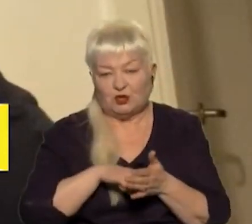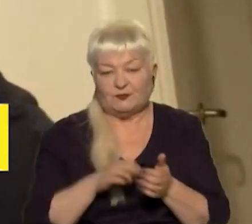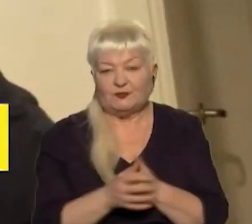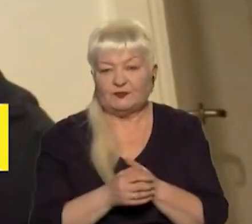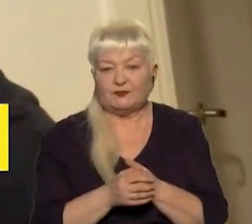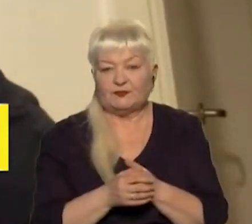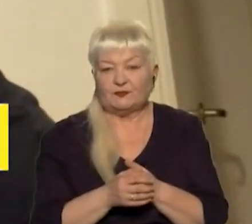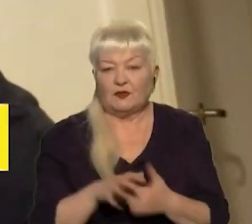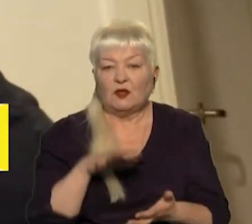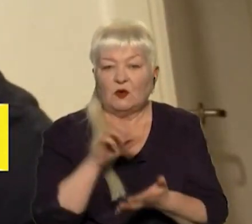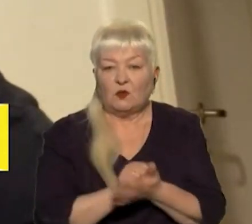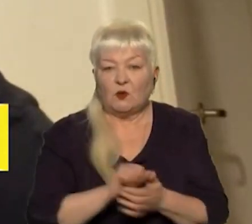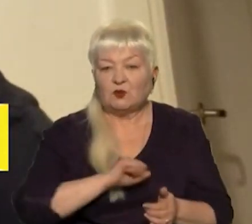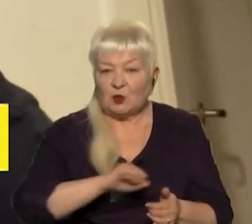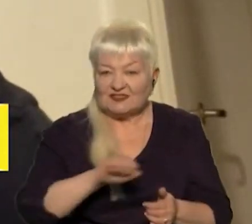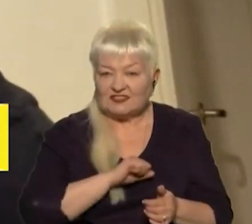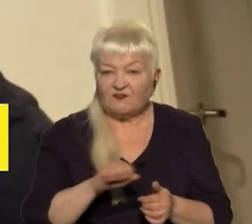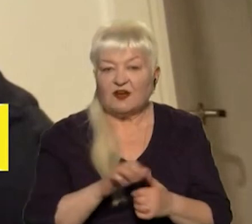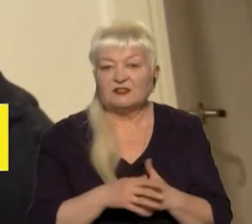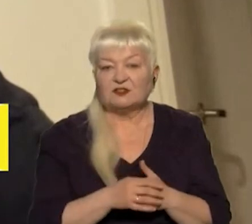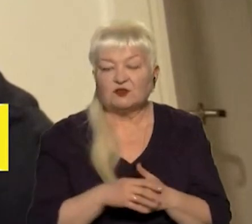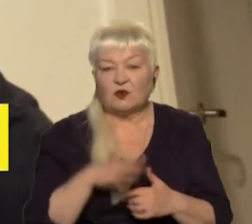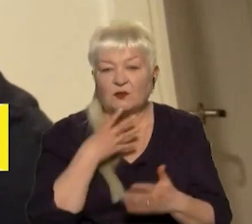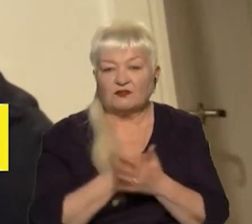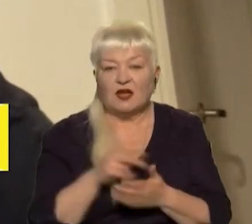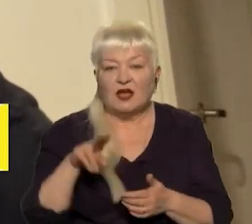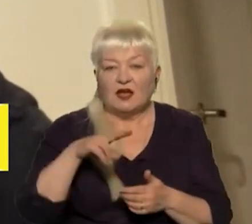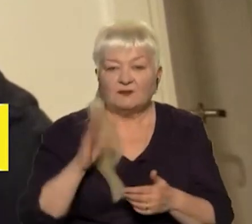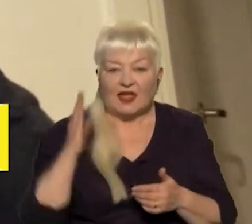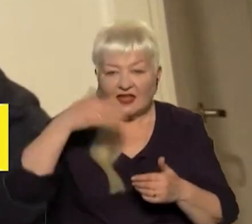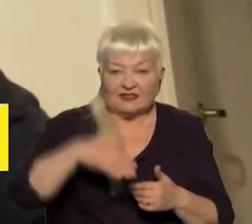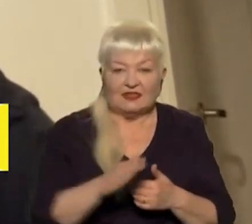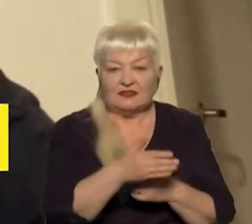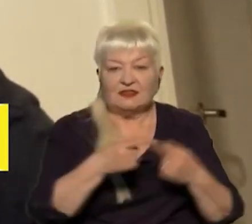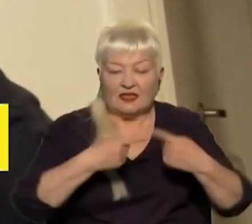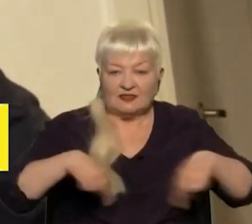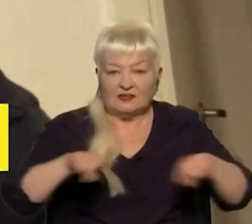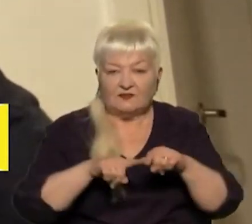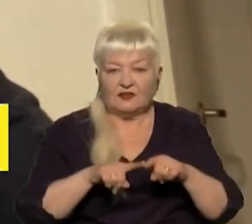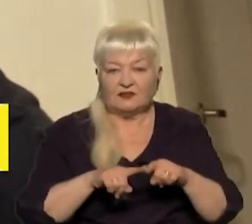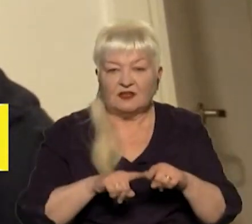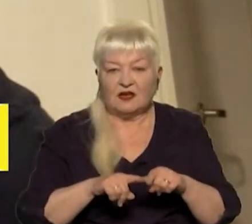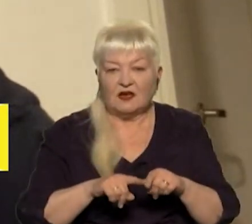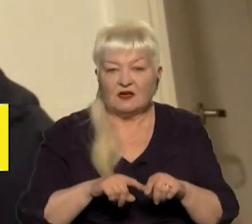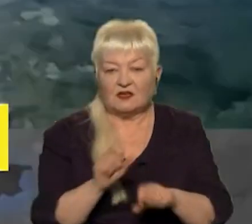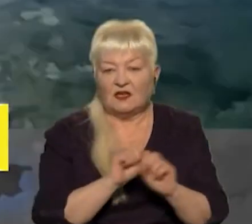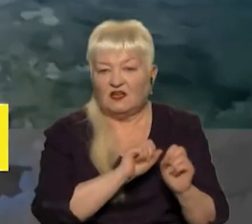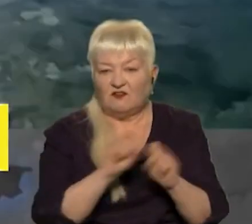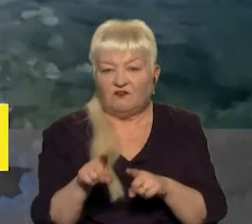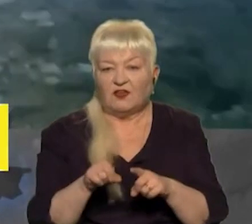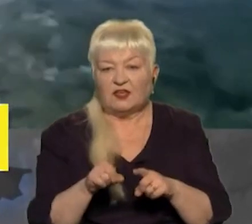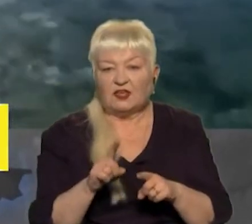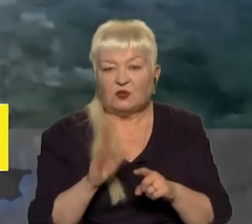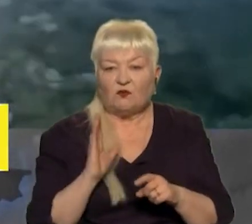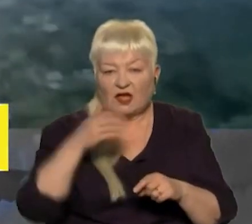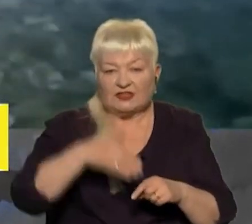В окупованому Севастополі власник дельфінарію Володимир Калній-Болоцький викинув дельфінів в море. Аргументував